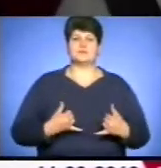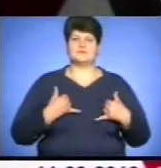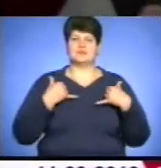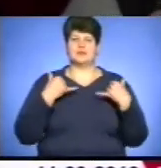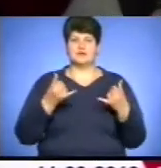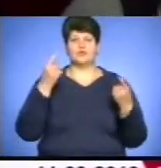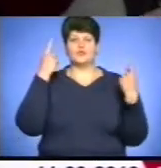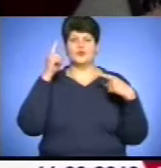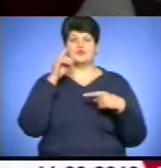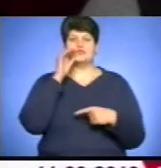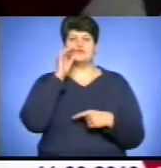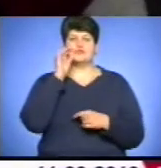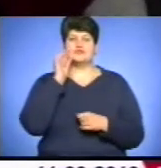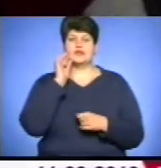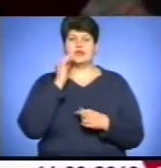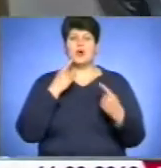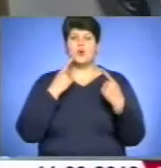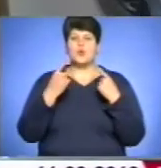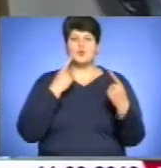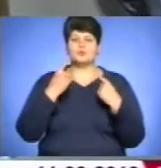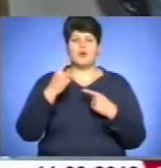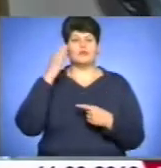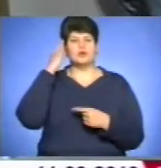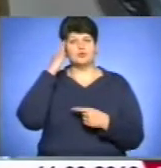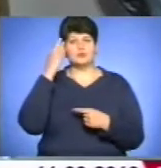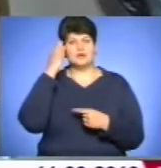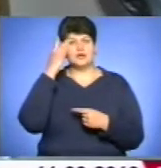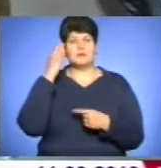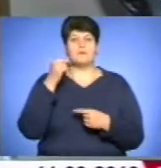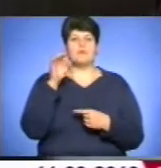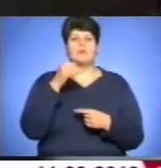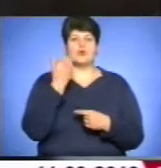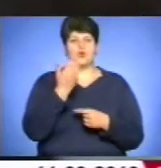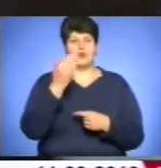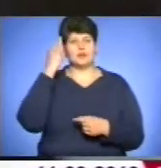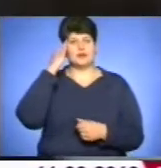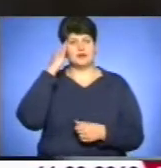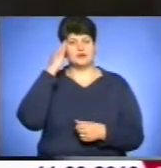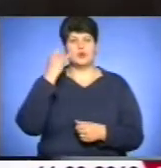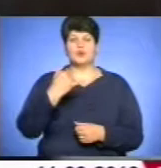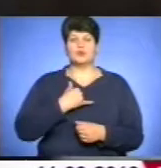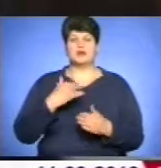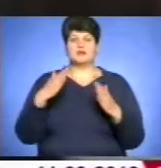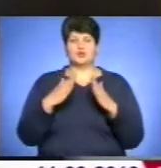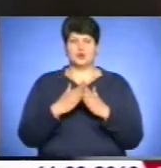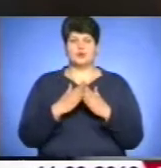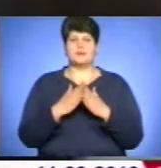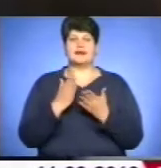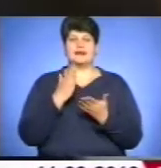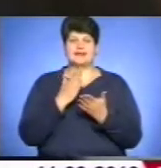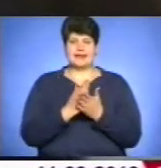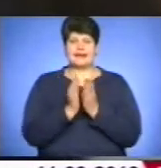творчості Шевченка. Розмови і роздуми сьогодні саме про його талант. У нас вдома є захолявник,